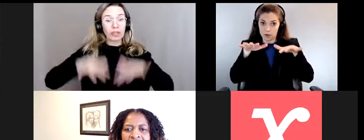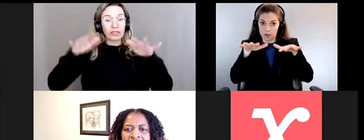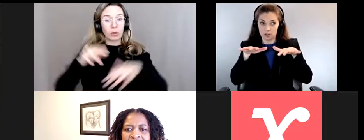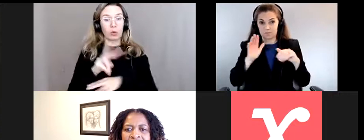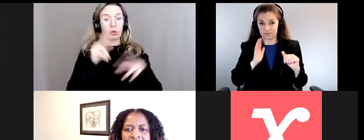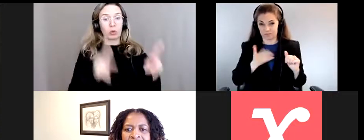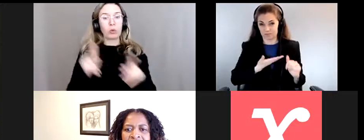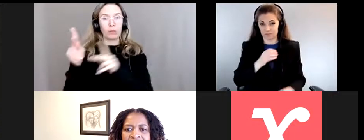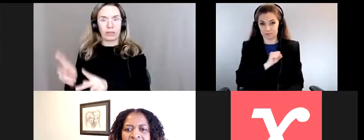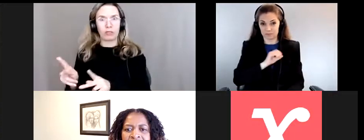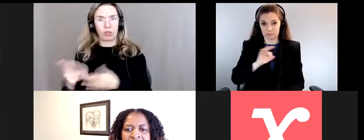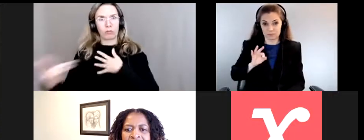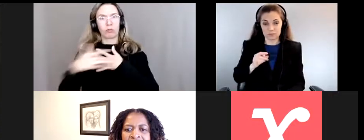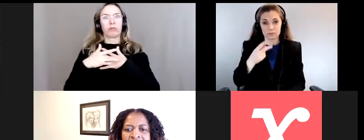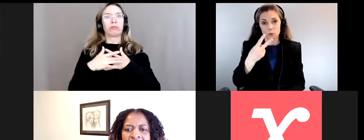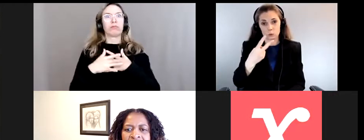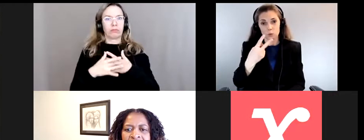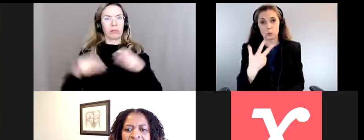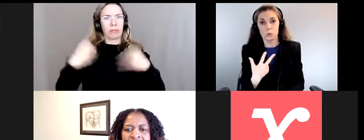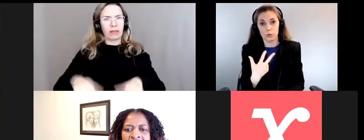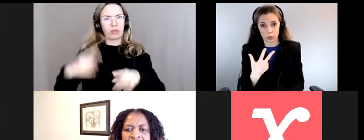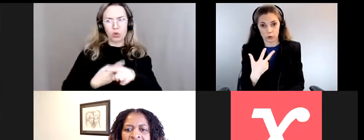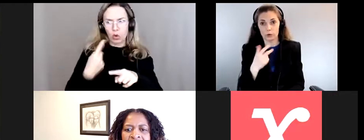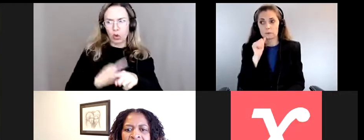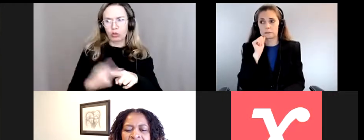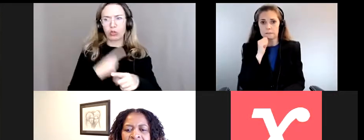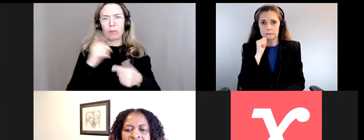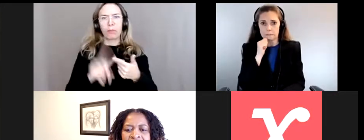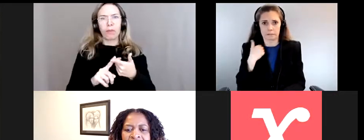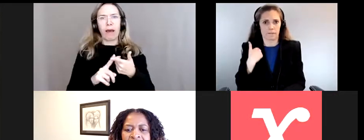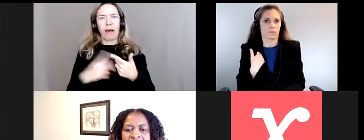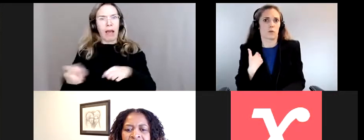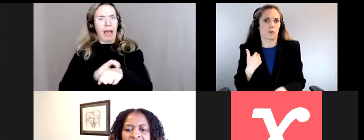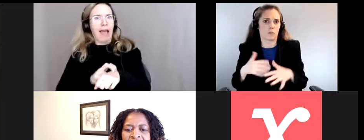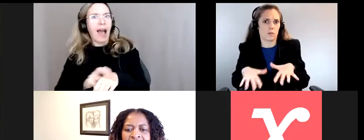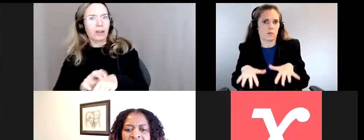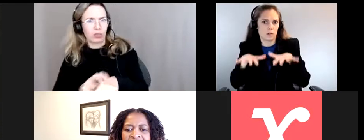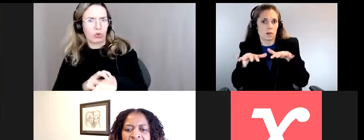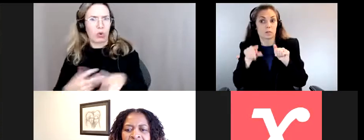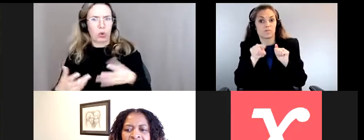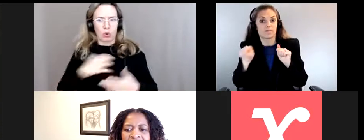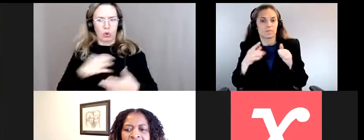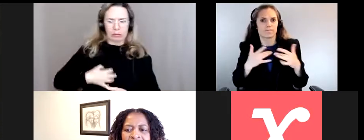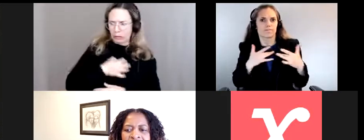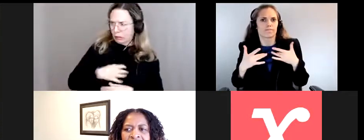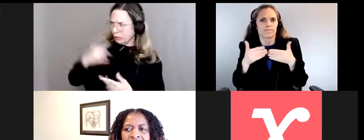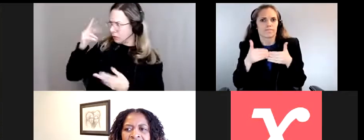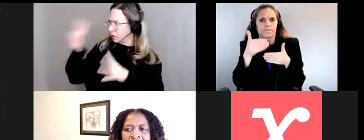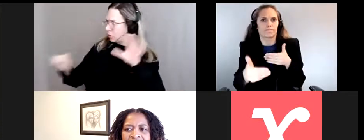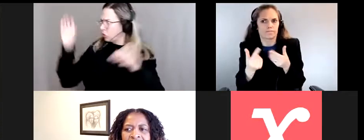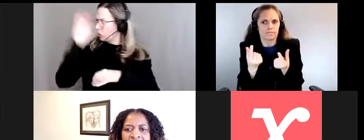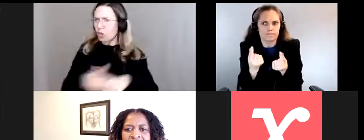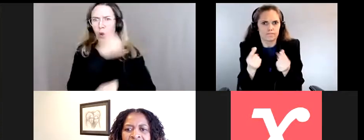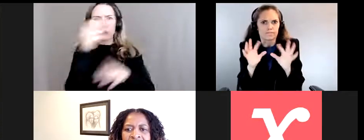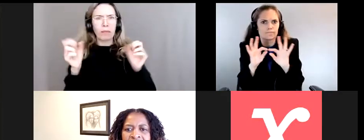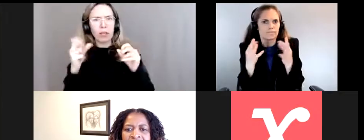personnellement. Ils ont perdu leur logement et étaient très anxieux à l'idée de trouver un nouveau logement et